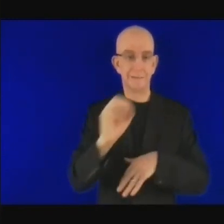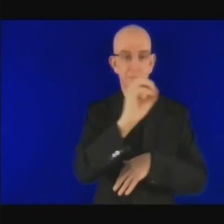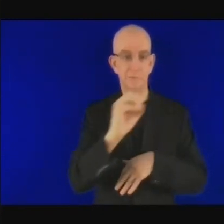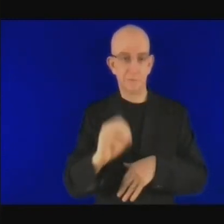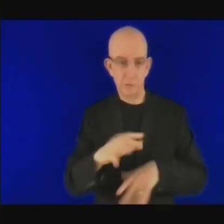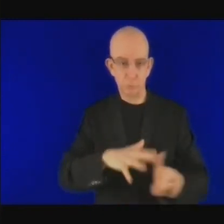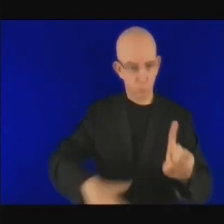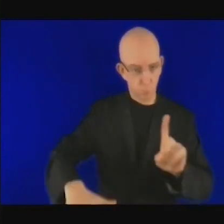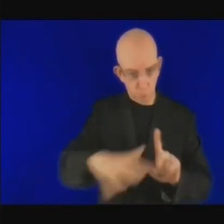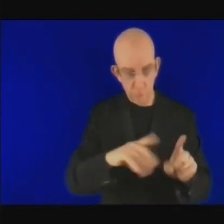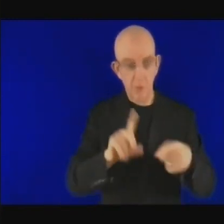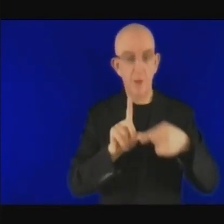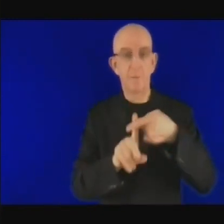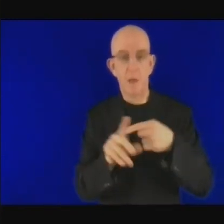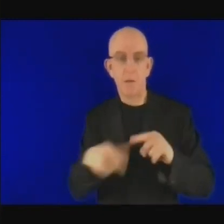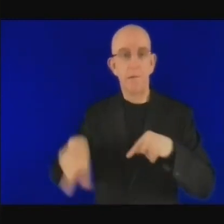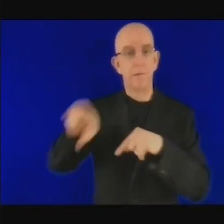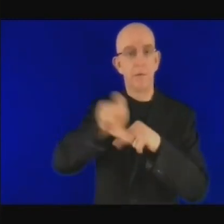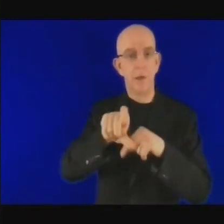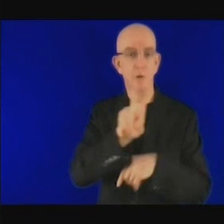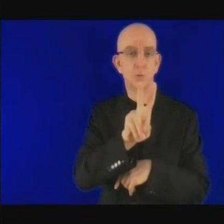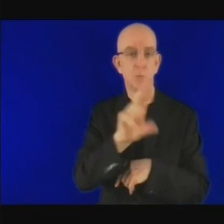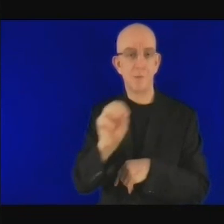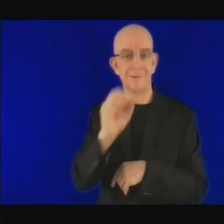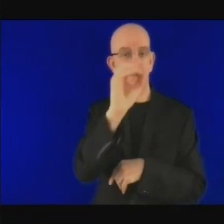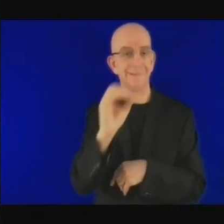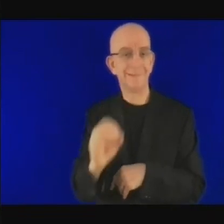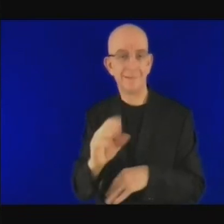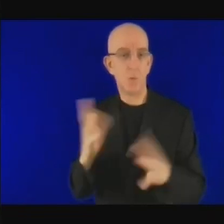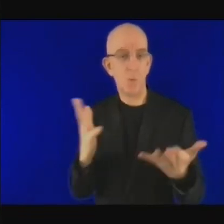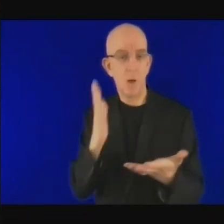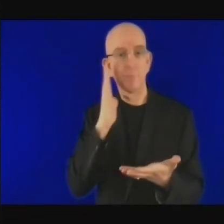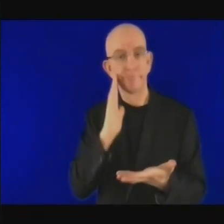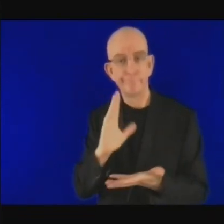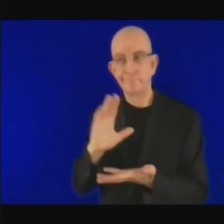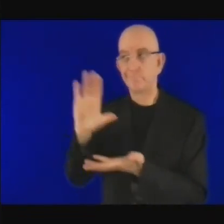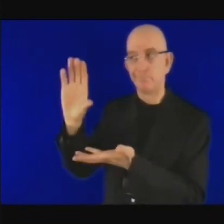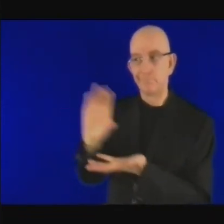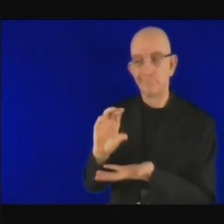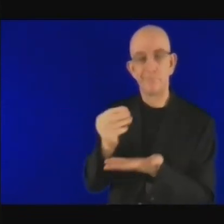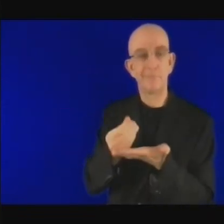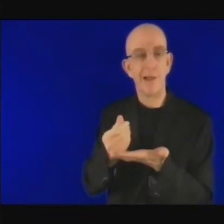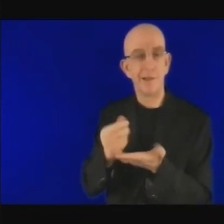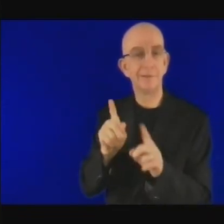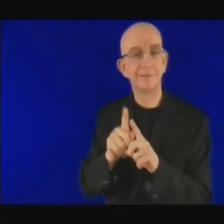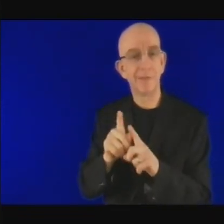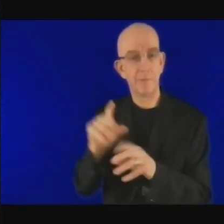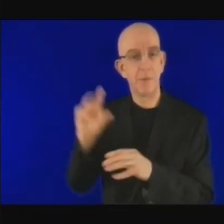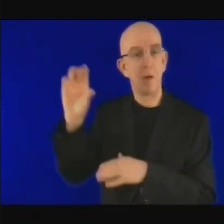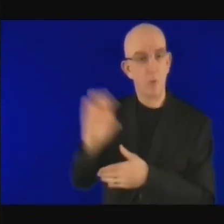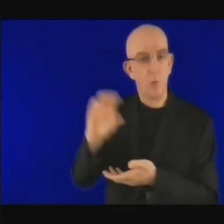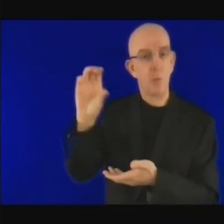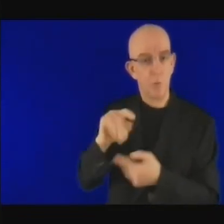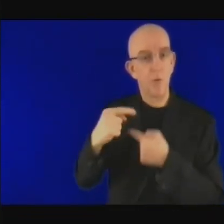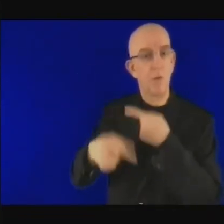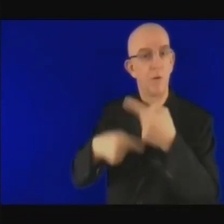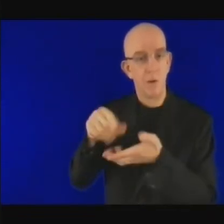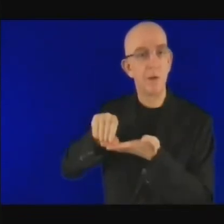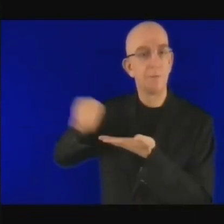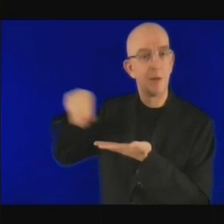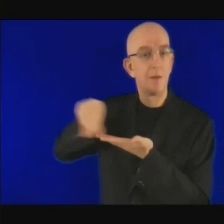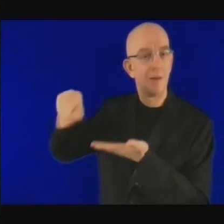pour élaborer des études de faisabilité de projets pouvant être financés ce qui